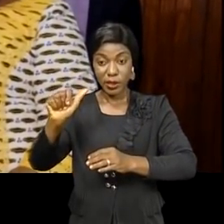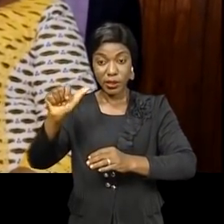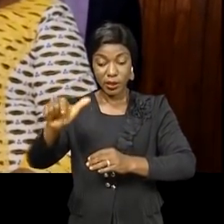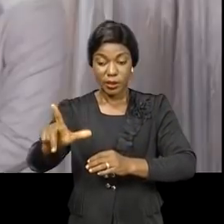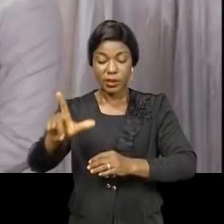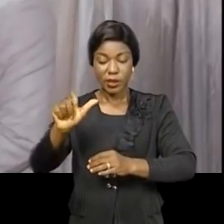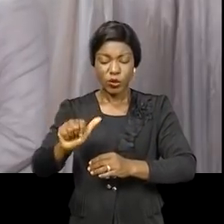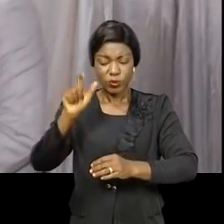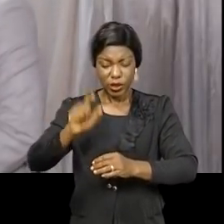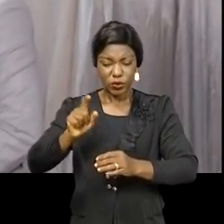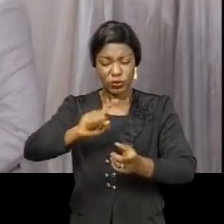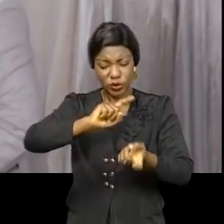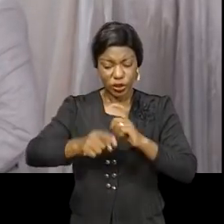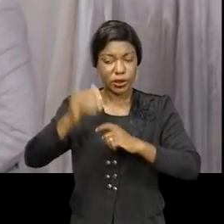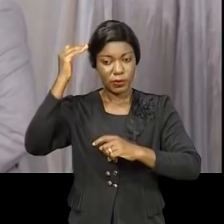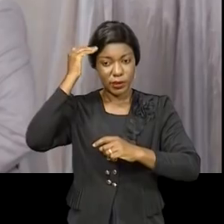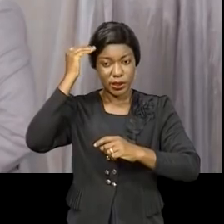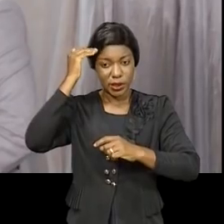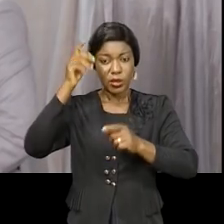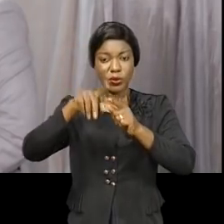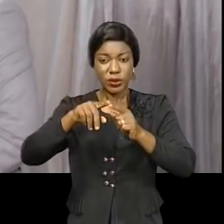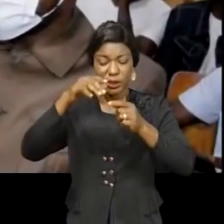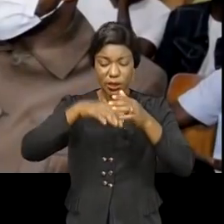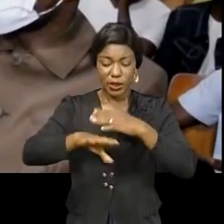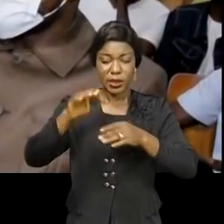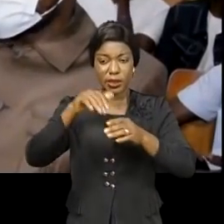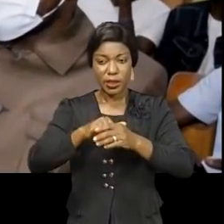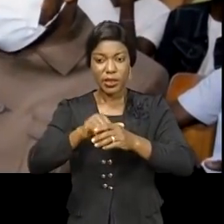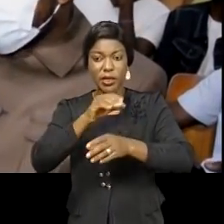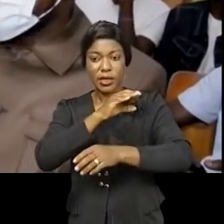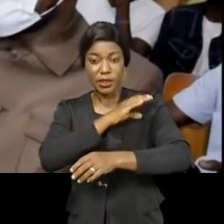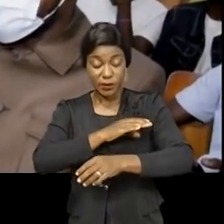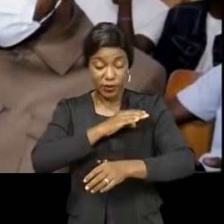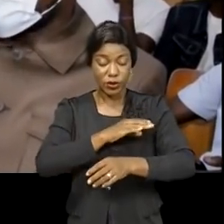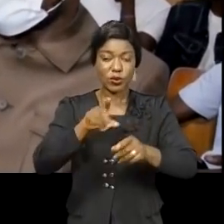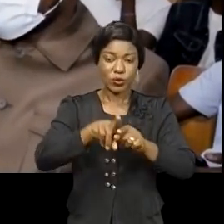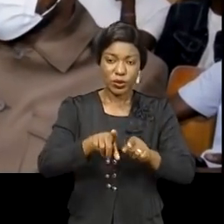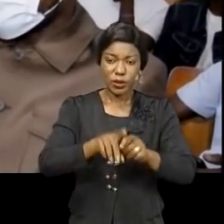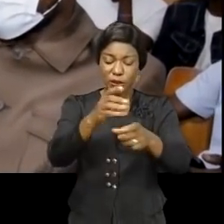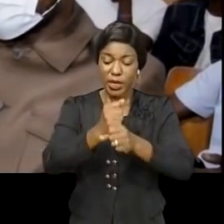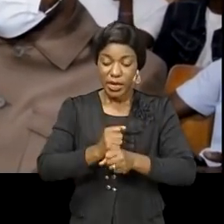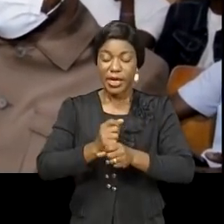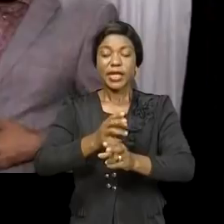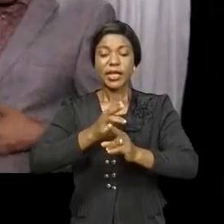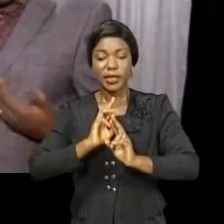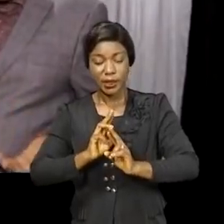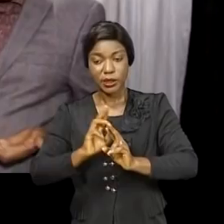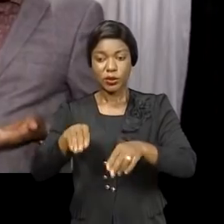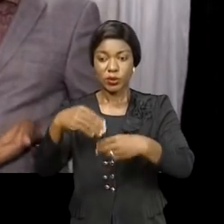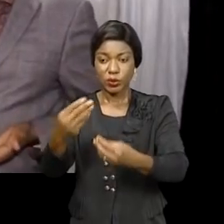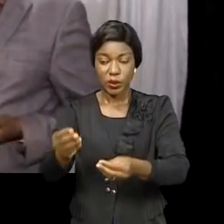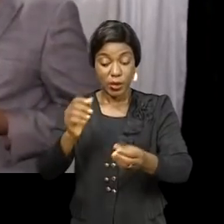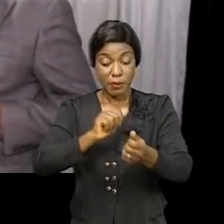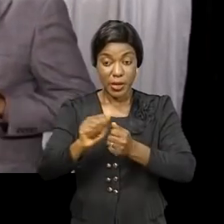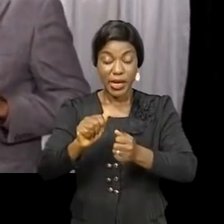majeur, c'est plutôt entrer en culture et en civilisation en s'appropriant l'héritage sédimentaire transmis par nos